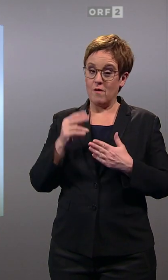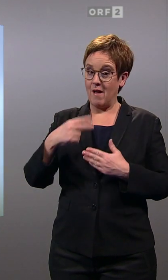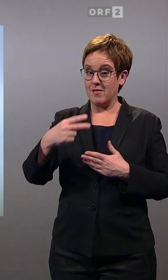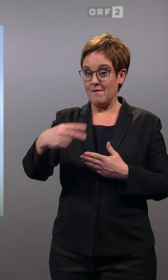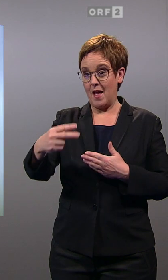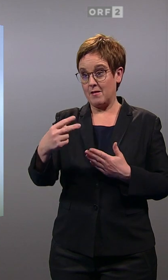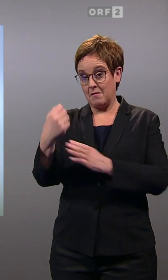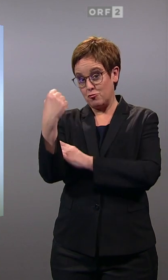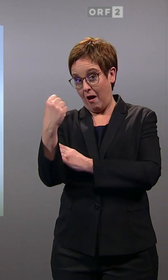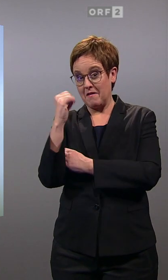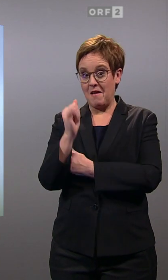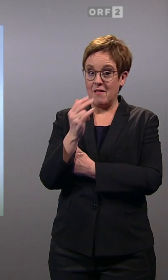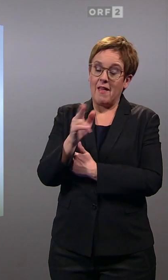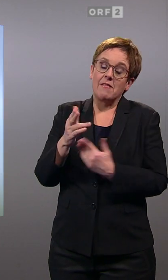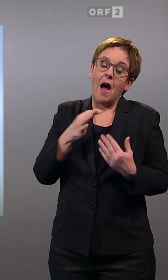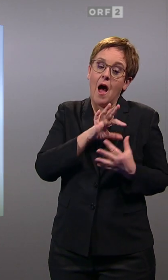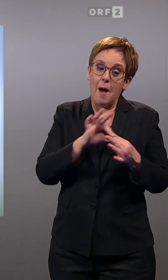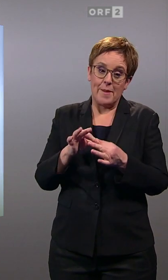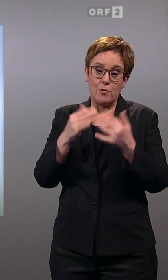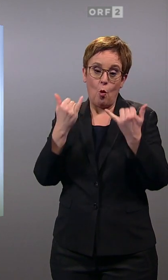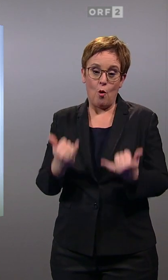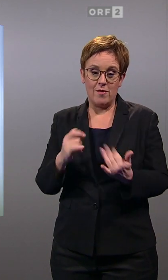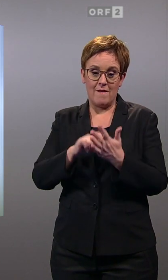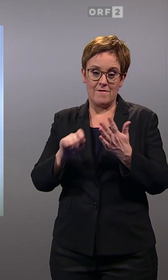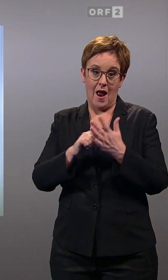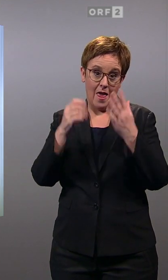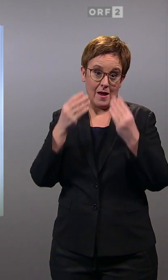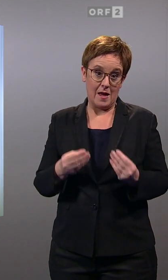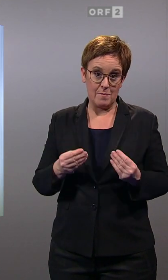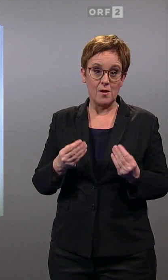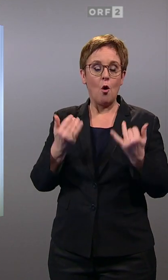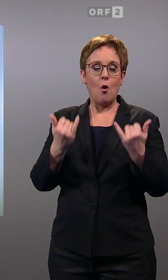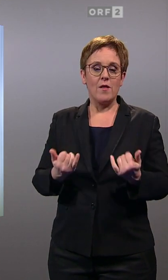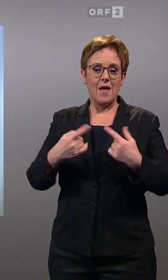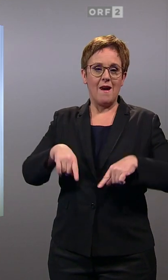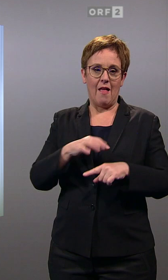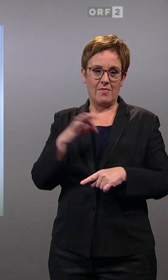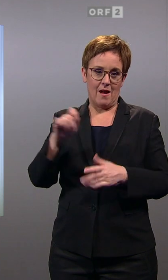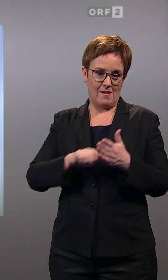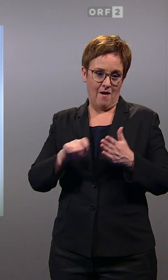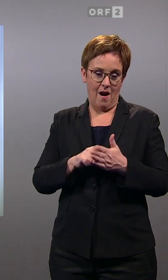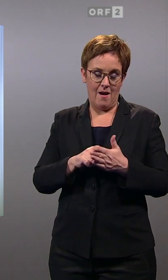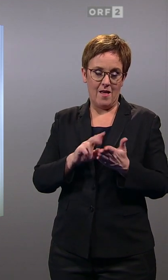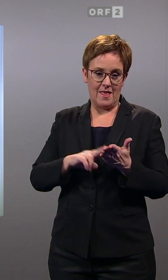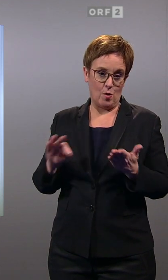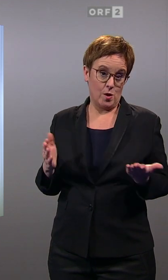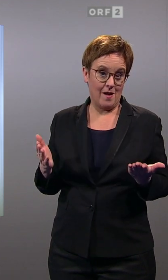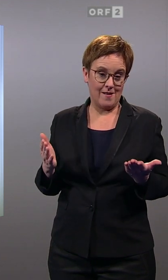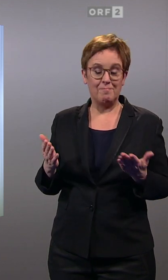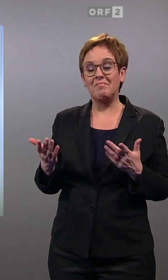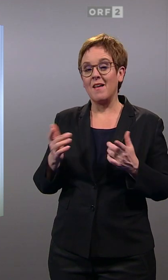starke sein wird, wird nicht zuletzt vom Wahlergebnis heute bei der Landtagswahl abhängig sein. Die